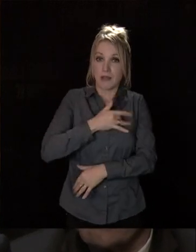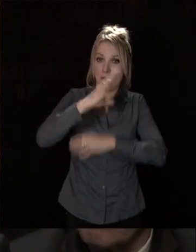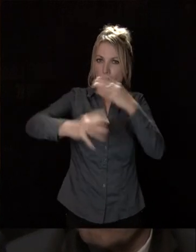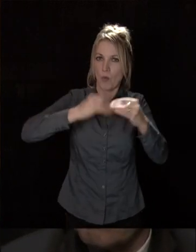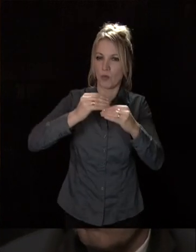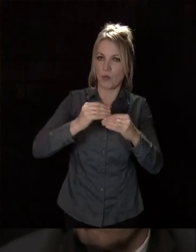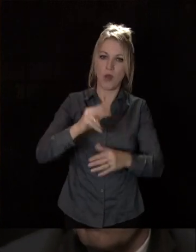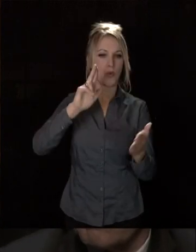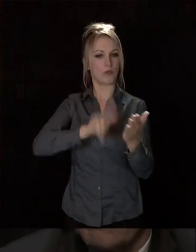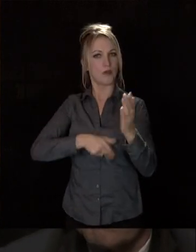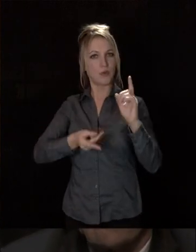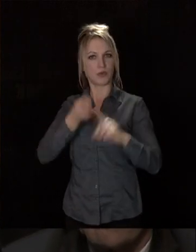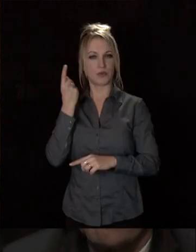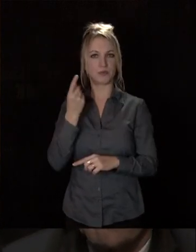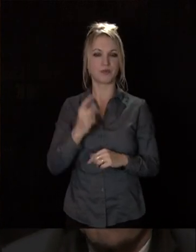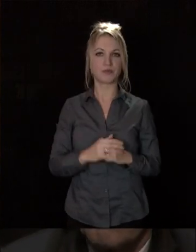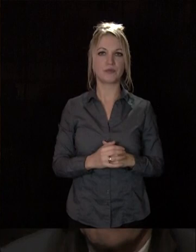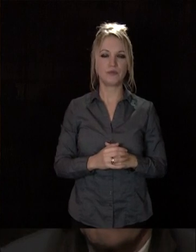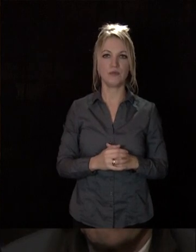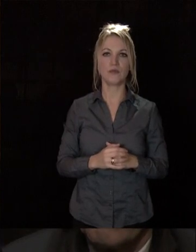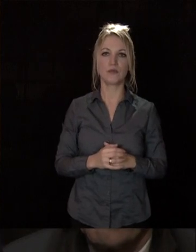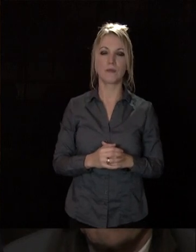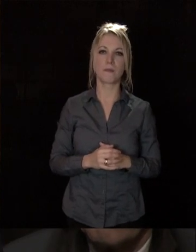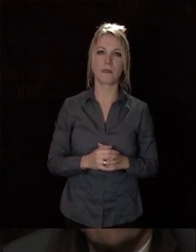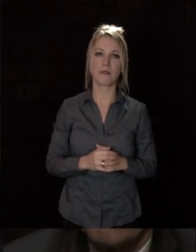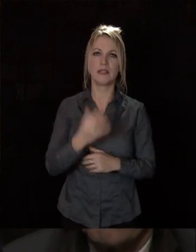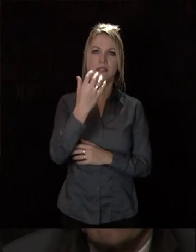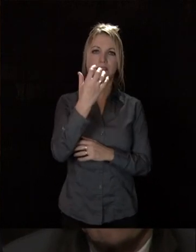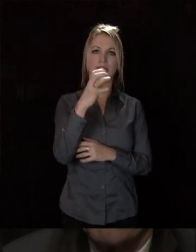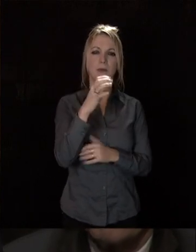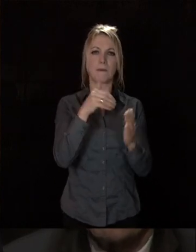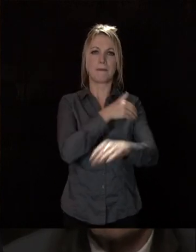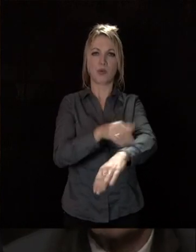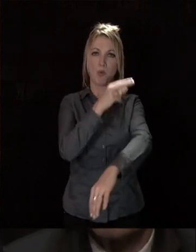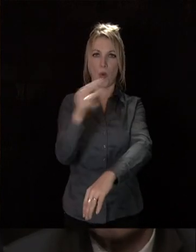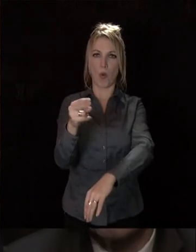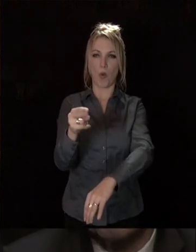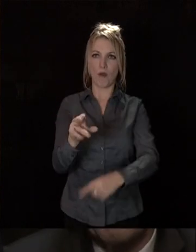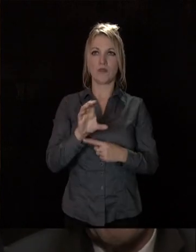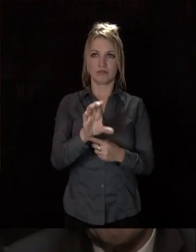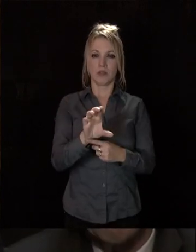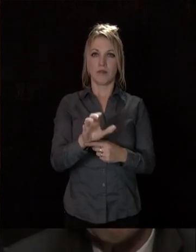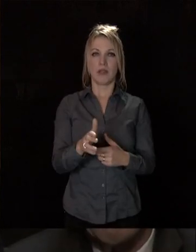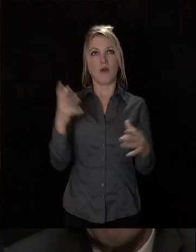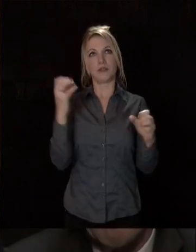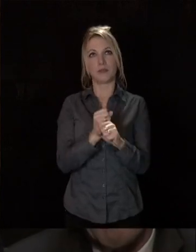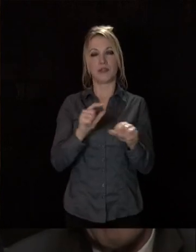contrat très important de plus de 105 millions d'euros. mais il s'agit en résumé comment dire d'optimiser et